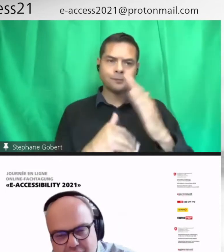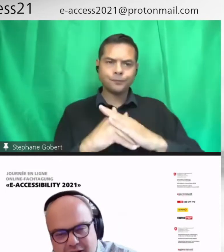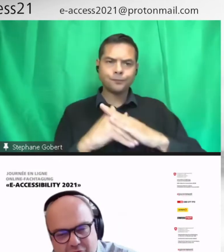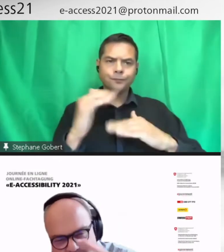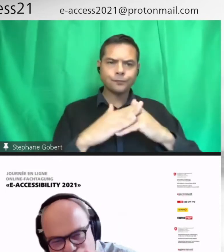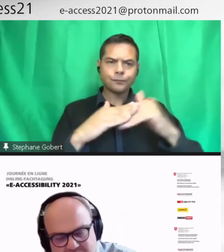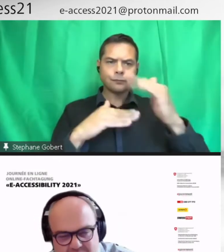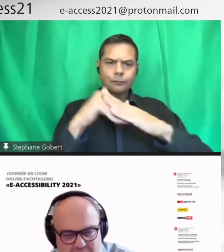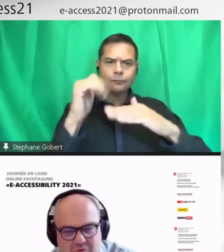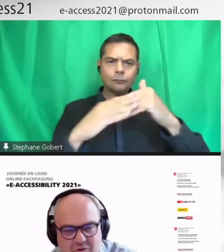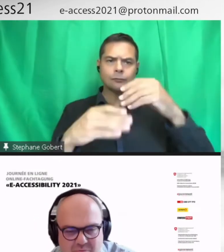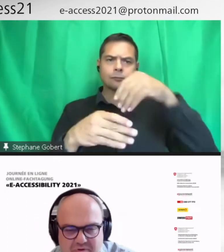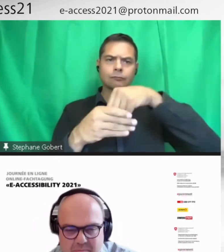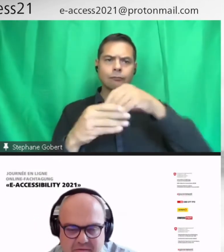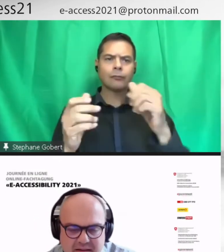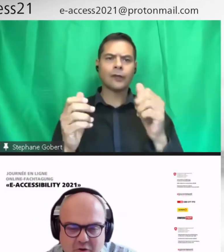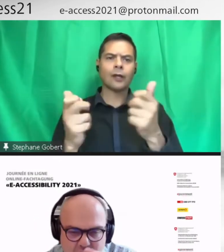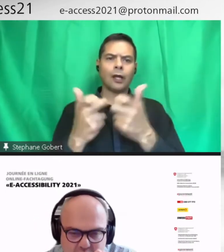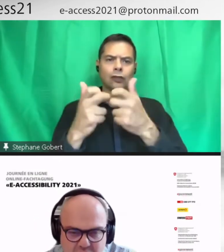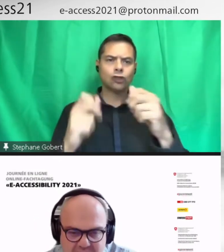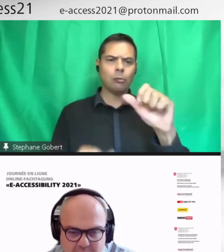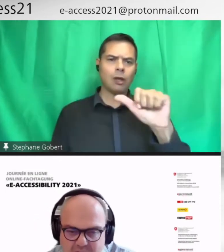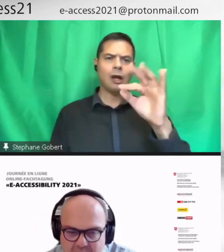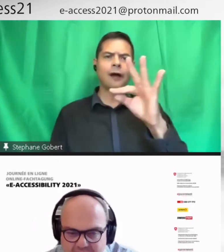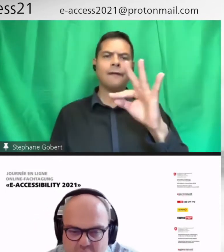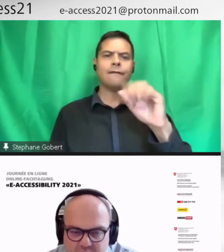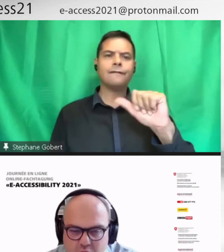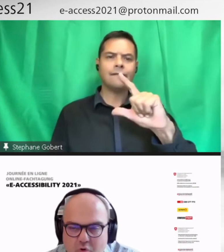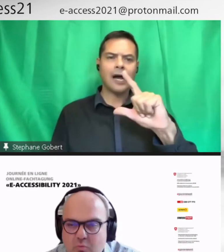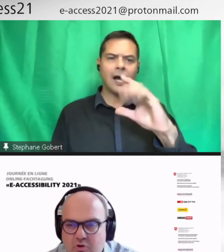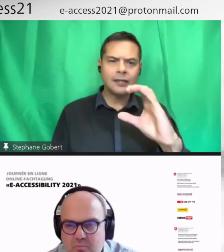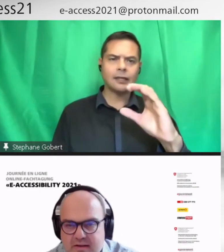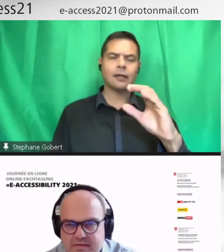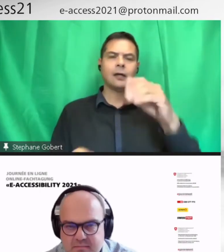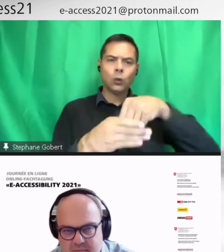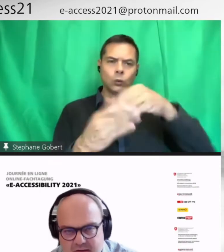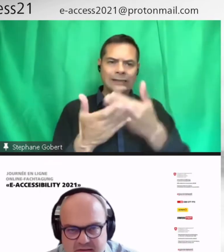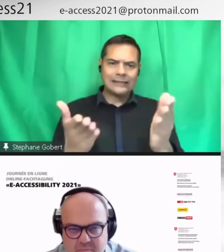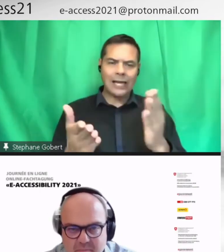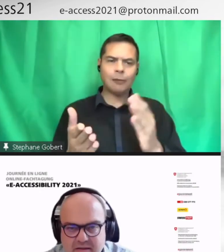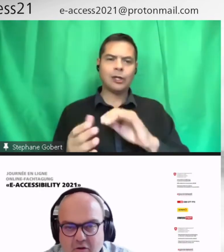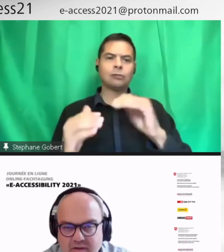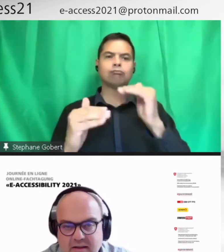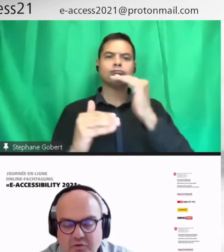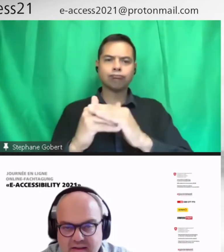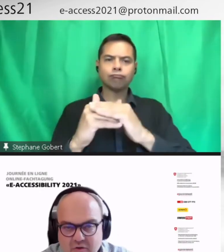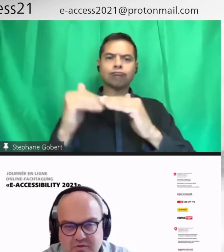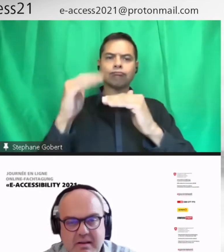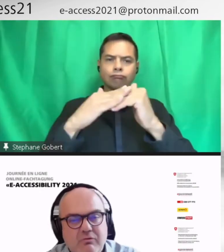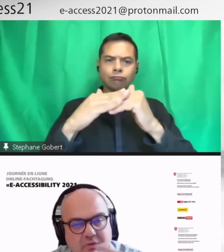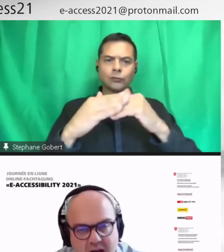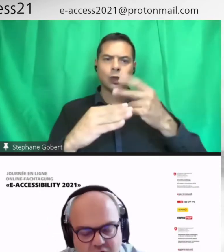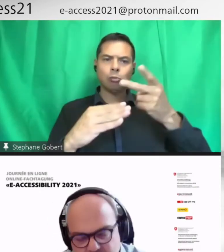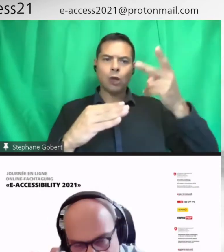FALC ou du langage plus simplifié, des contenus plus simples, avec des contenus beaucoup plus complexes. Ce qui permettra en fait à l'enseignant, s'il un